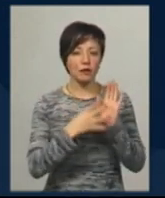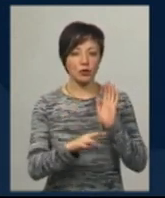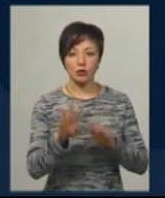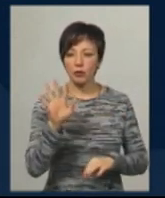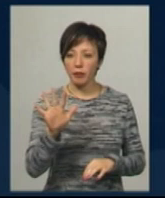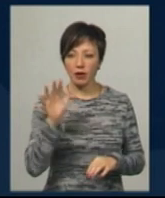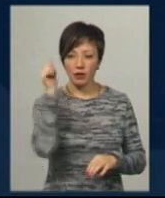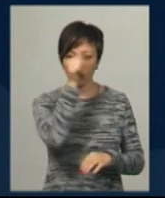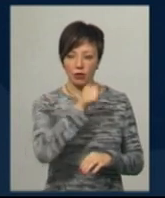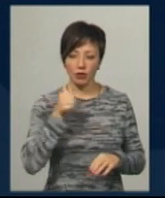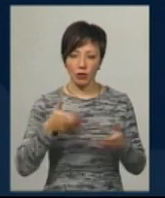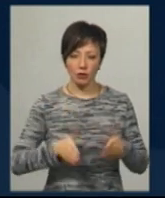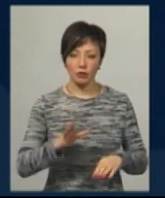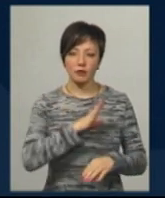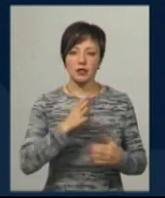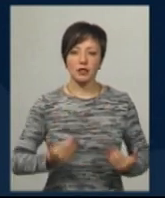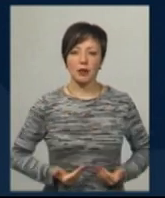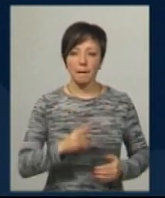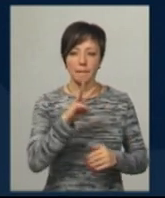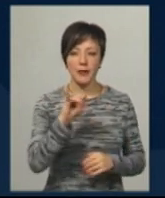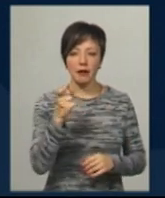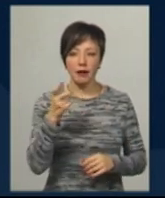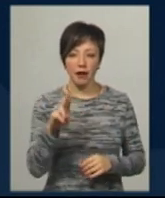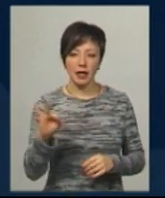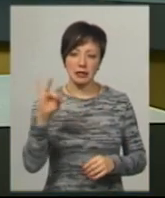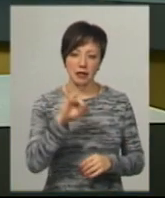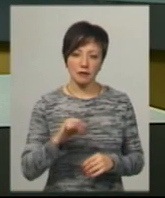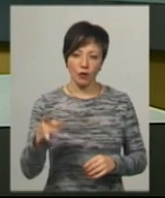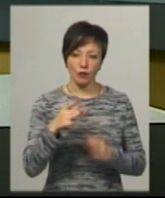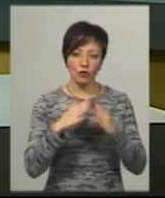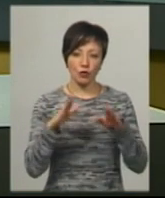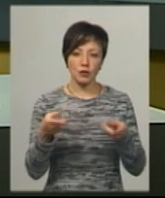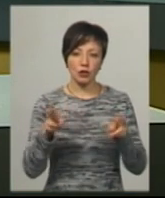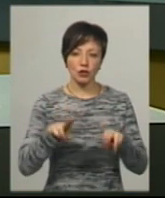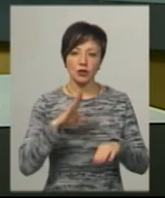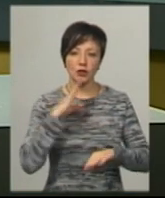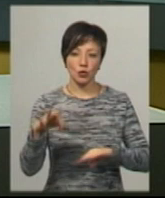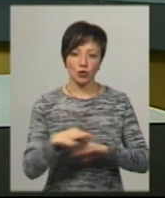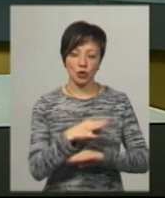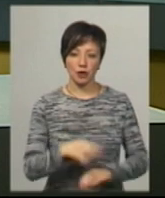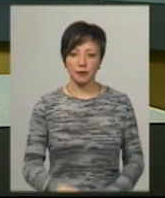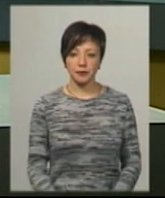року. Проживав у селі Михля із Яславського району. Вдома залишилася дружина.